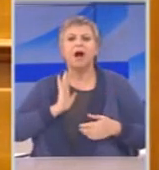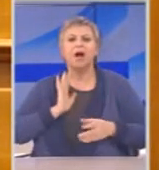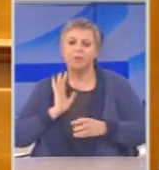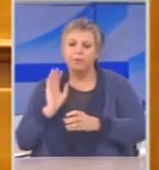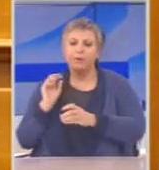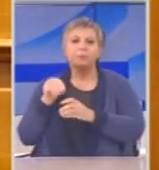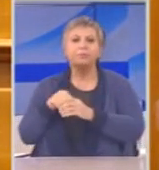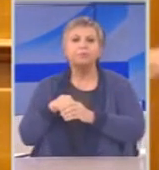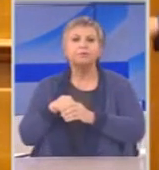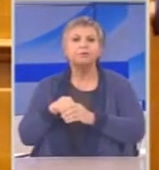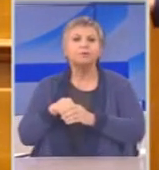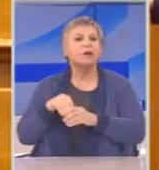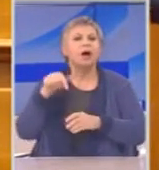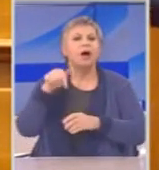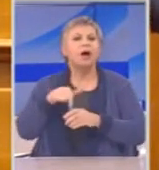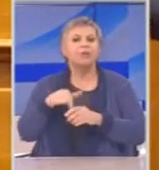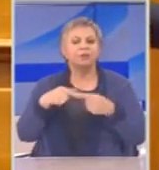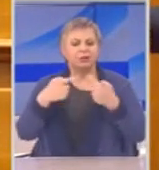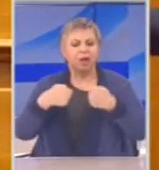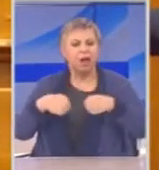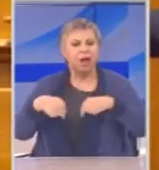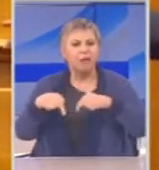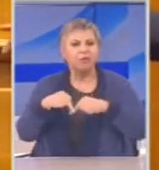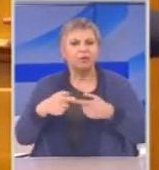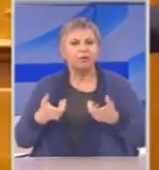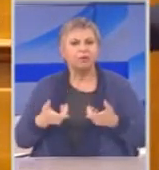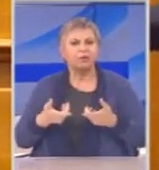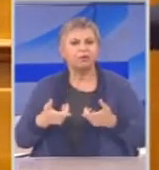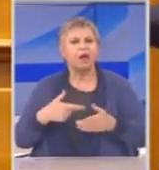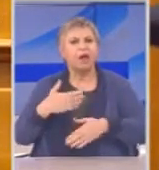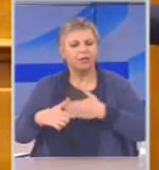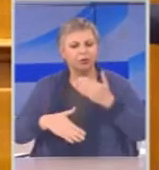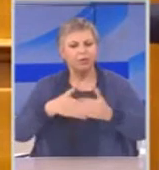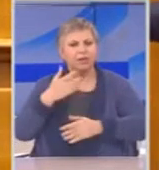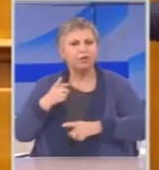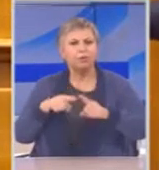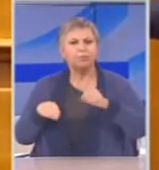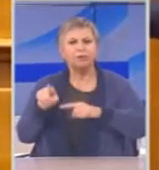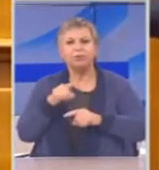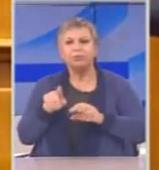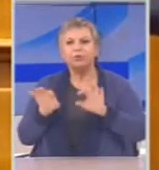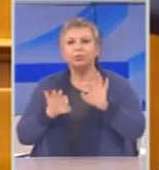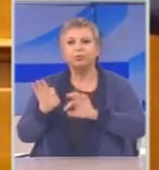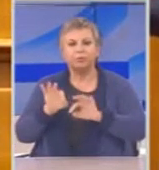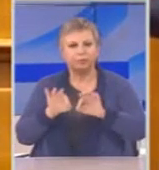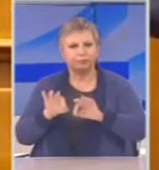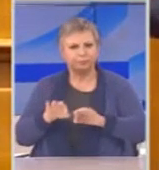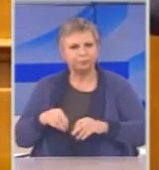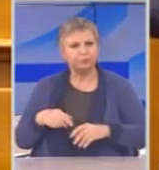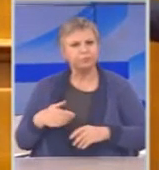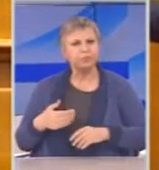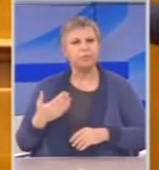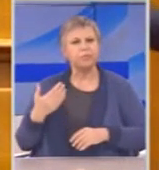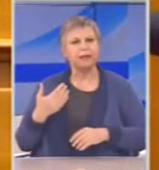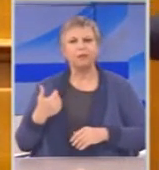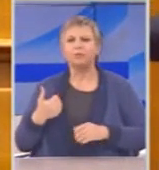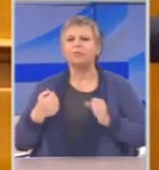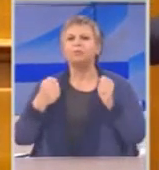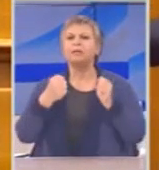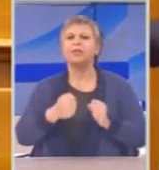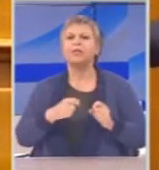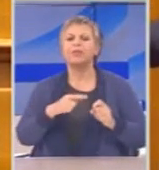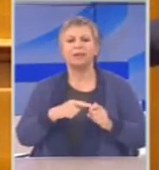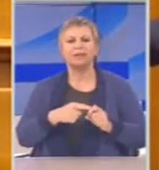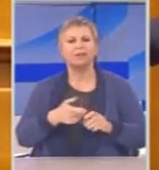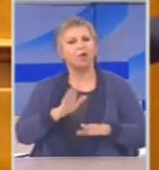υπηρετούν αυτή τη διαδικασία. Στη θέση που καθόμουν έχω ένα βιβλίο, ανάμεσα στα πολλά βιβλία, αλλά αυτό είναι ένα εξαιρετικό βιβλίο,